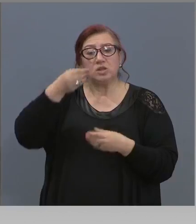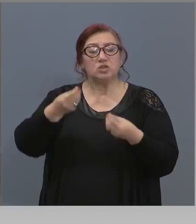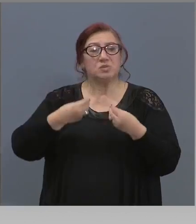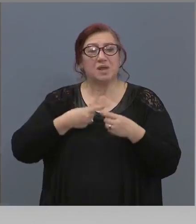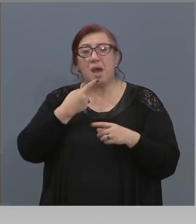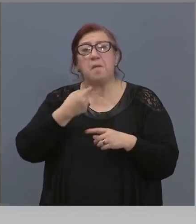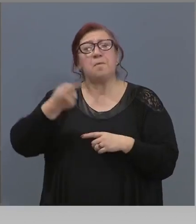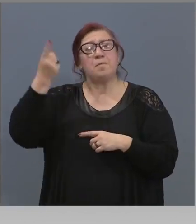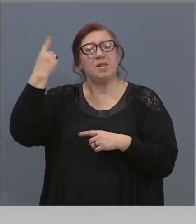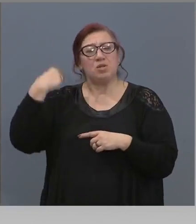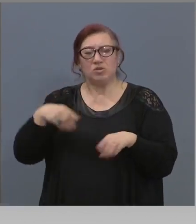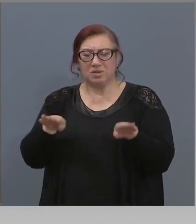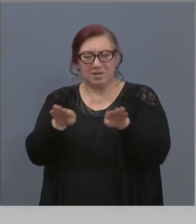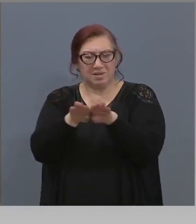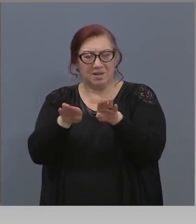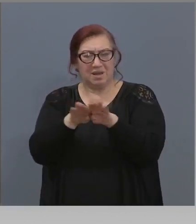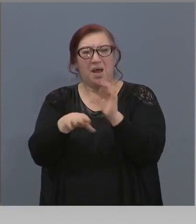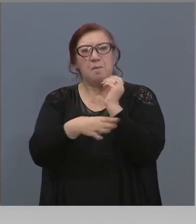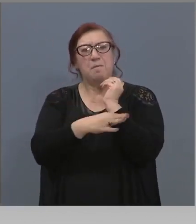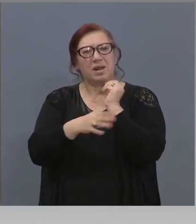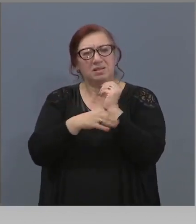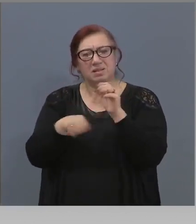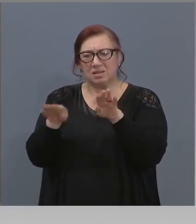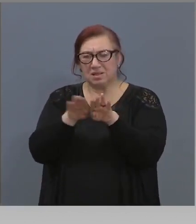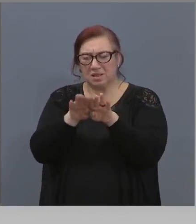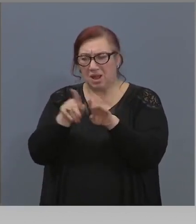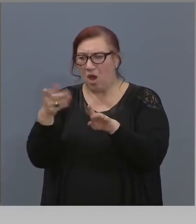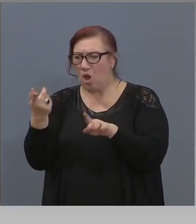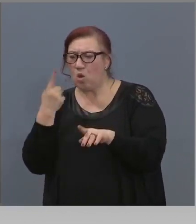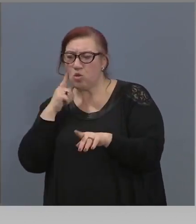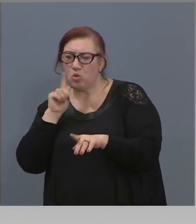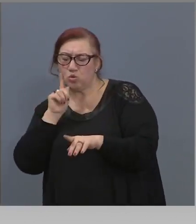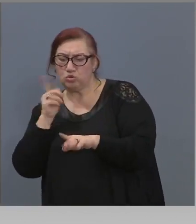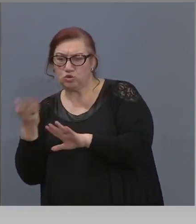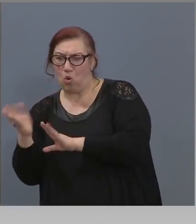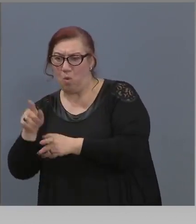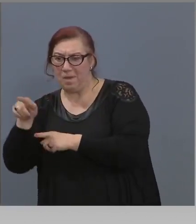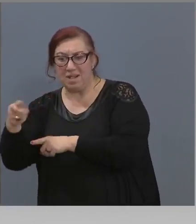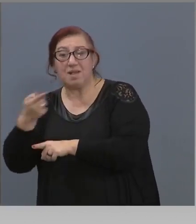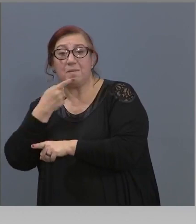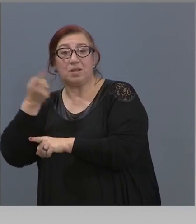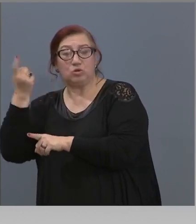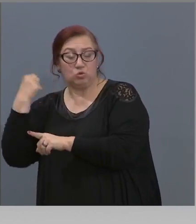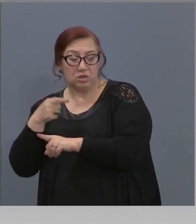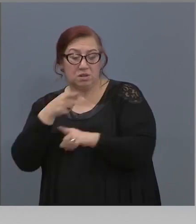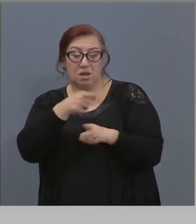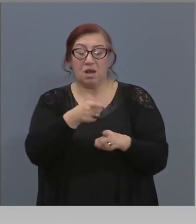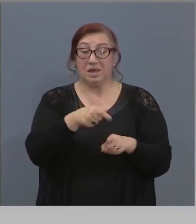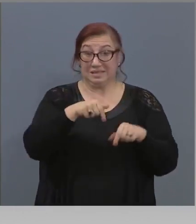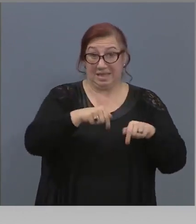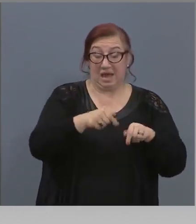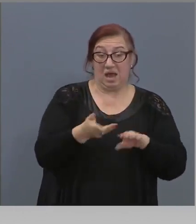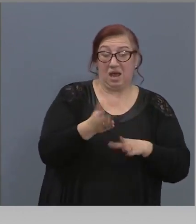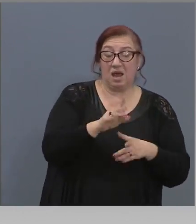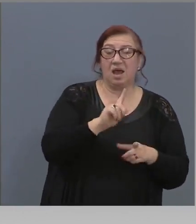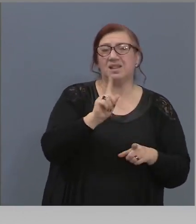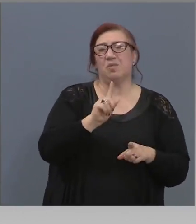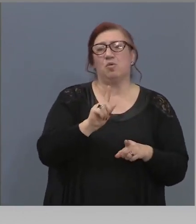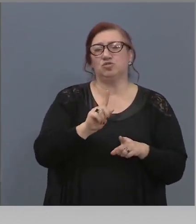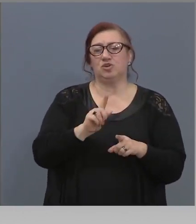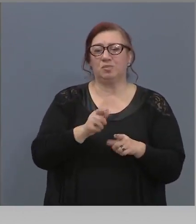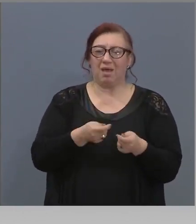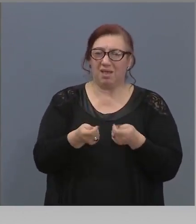година, колко е бил миналия март, колко броя на умрелите, няма как да се манипулира. Не може някой да